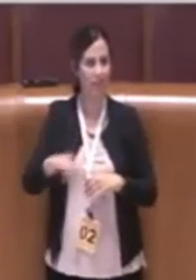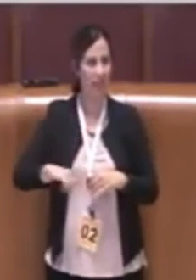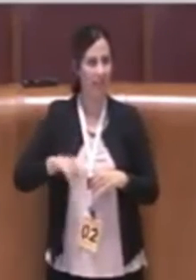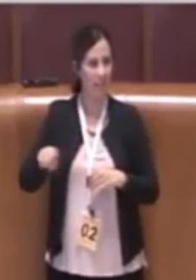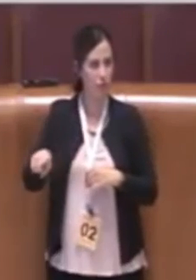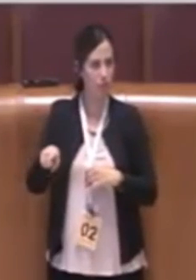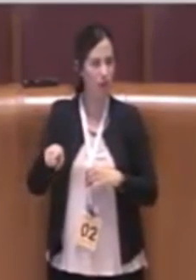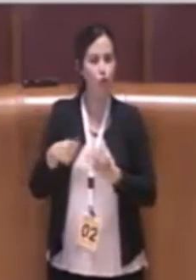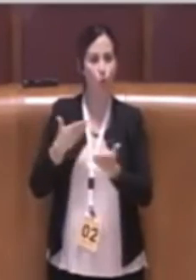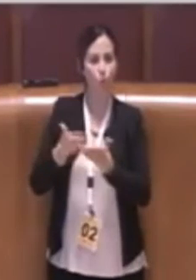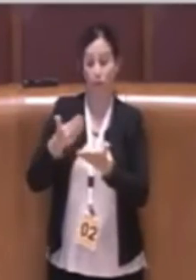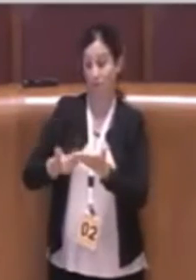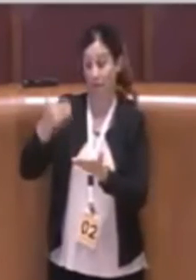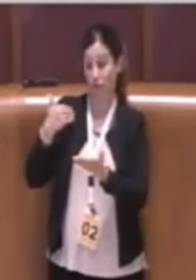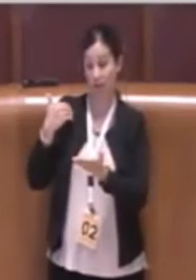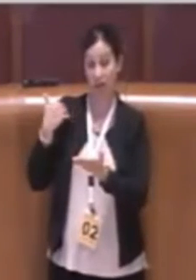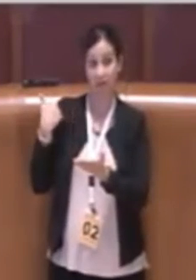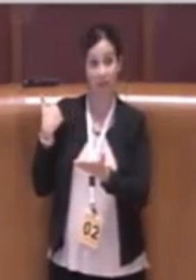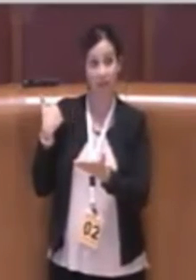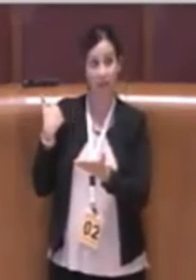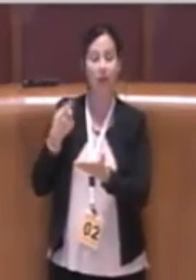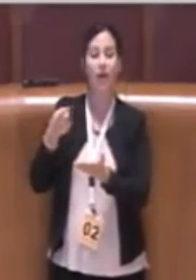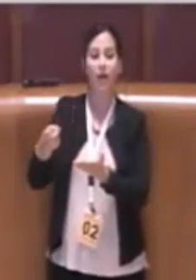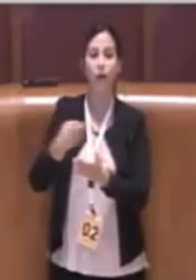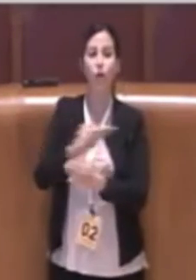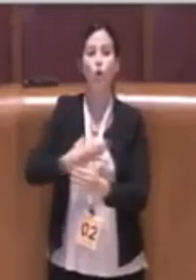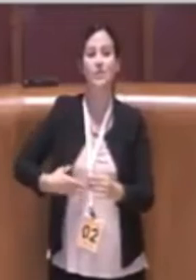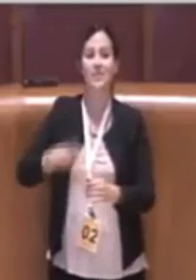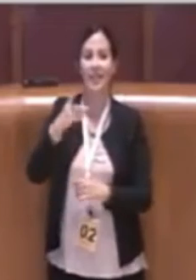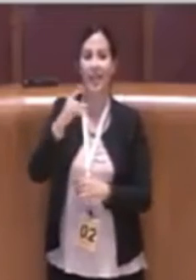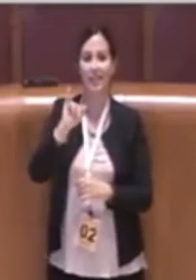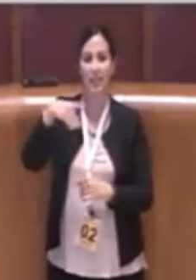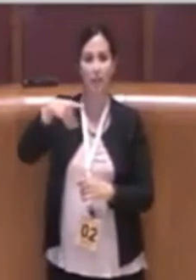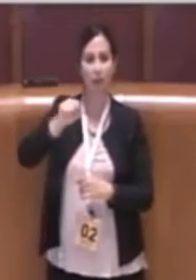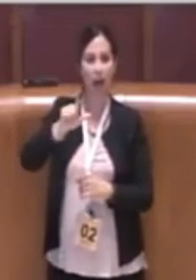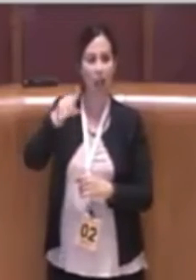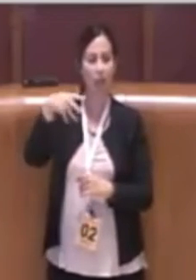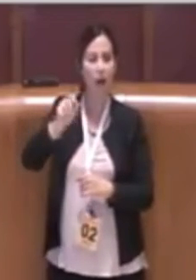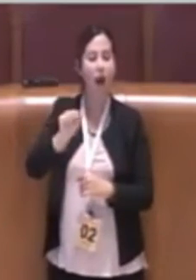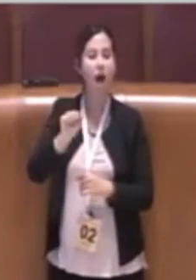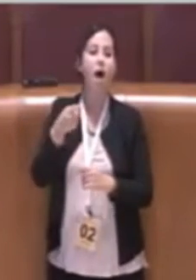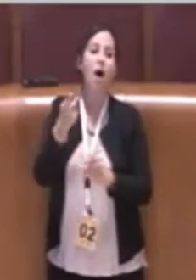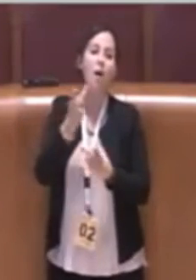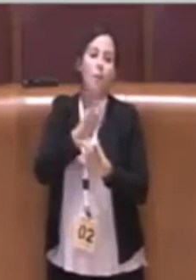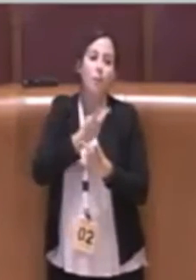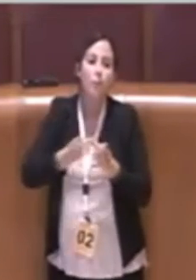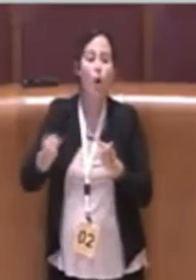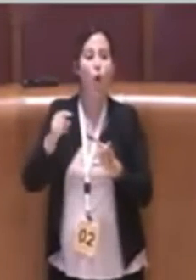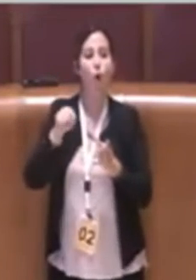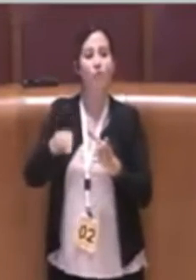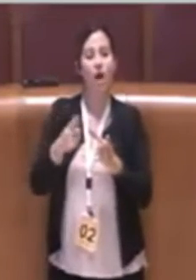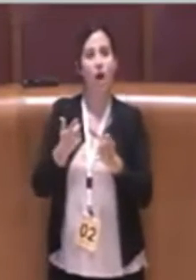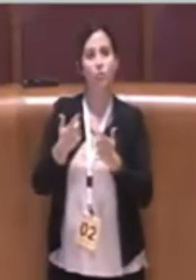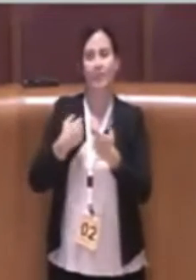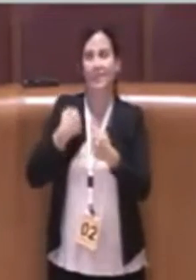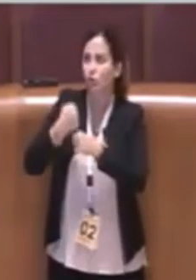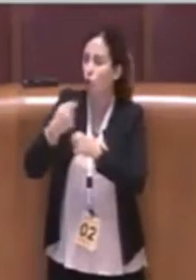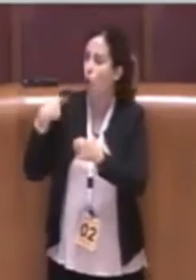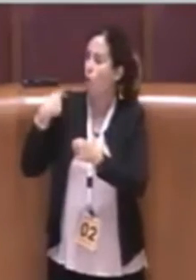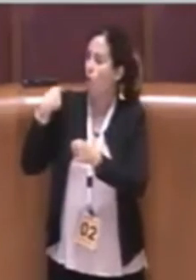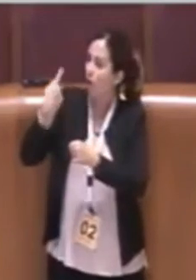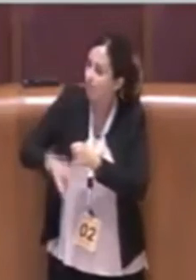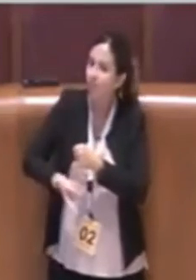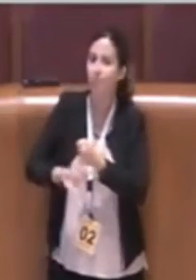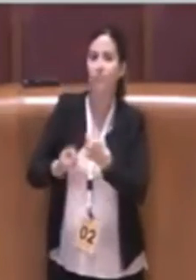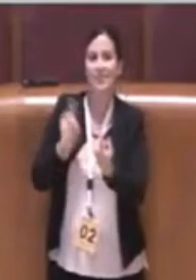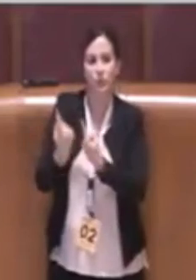il consigliere Di Palma ha cercato di ricostruire un po' le problematiche che abbiamo trovato e quindi in coerenza con questo